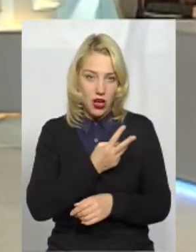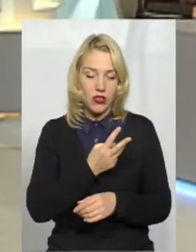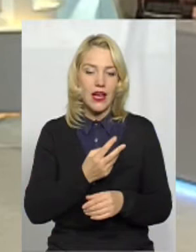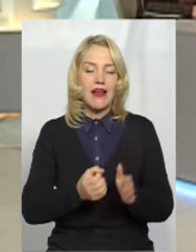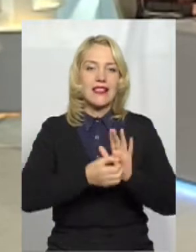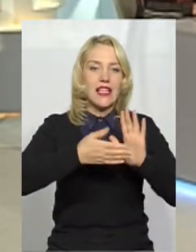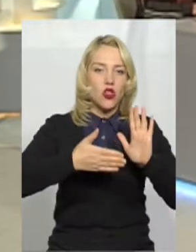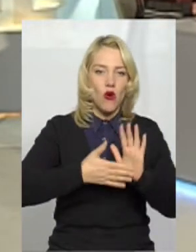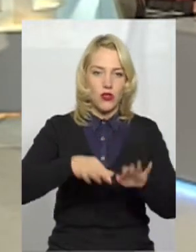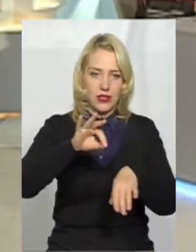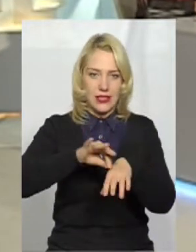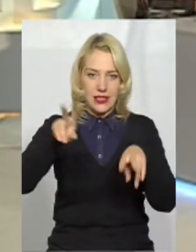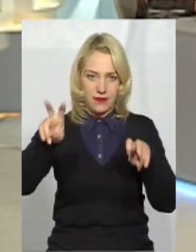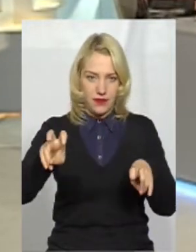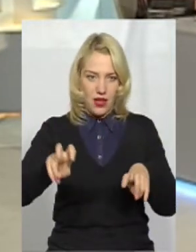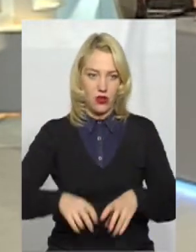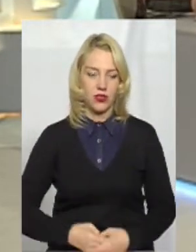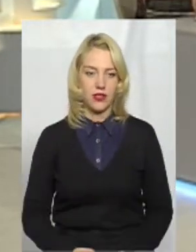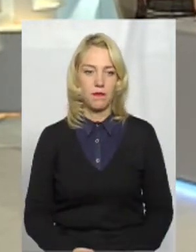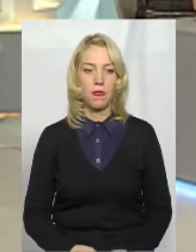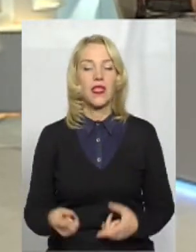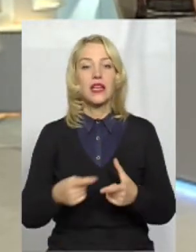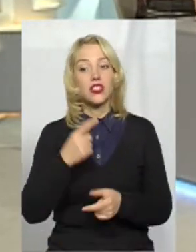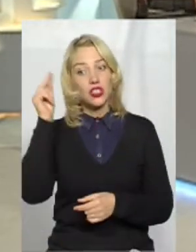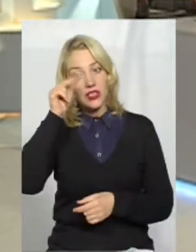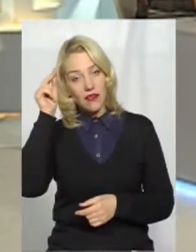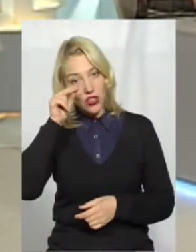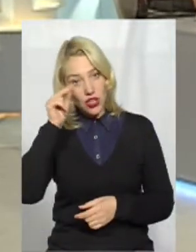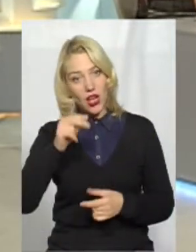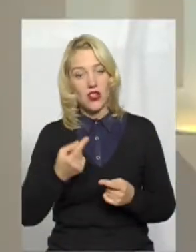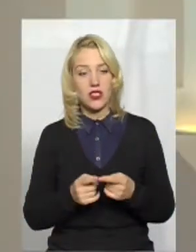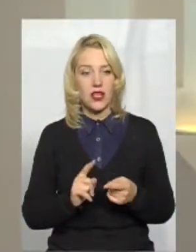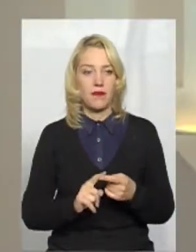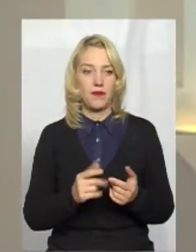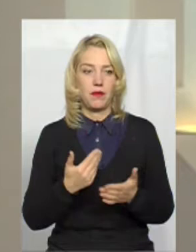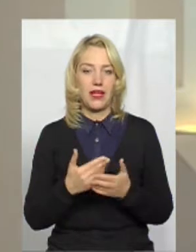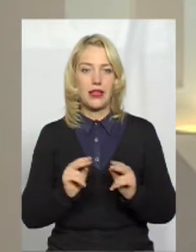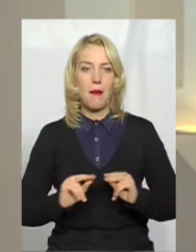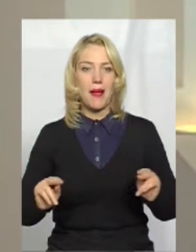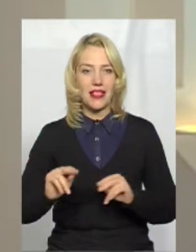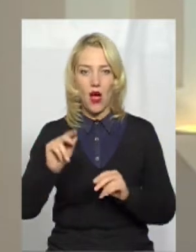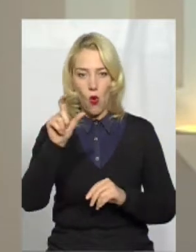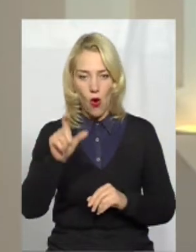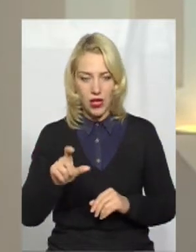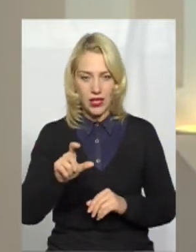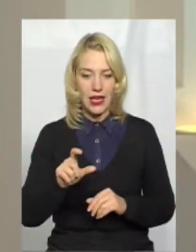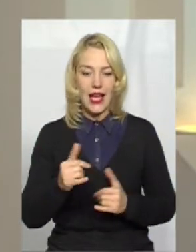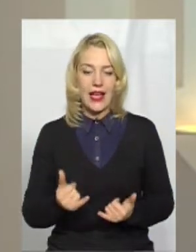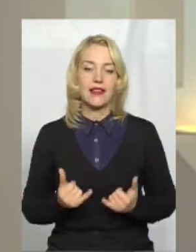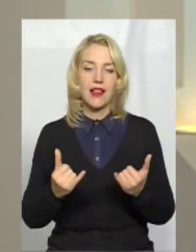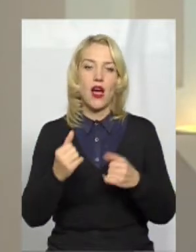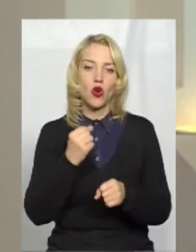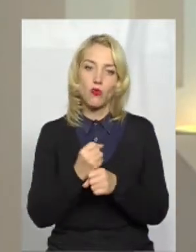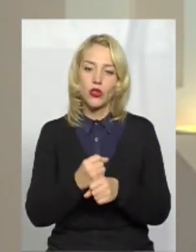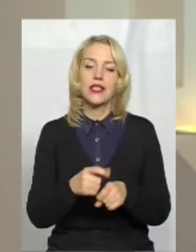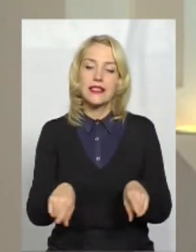Пані Олено, чи навчаються і яким чином, якщо це відбуваються, педагоги для роботи з такими